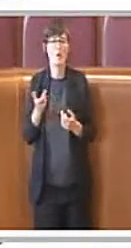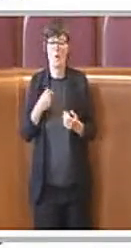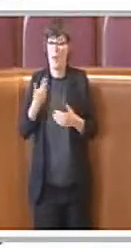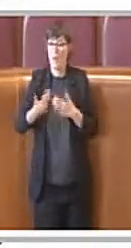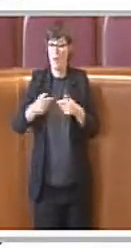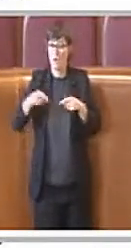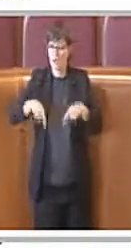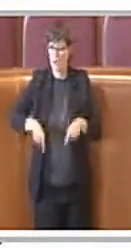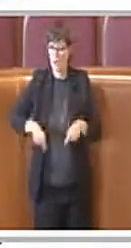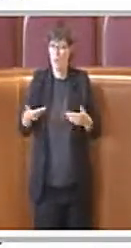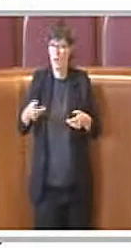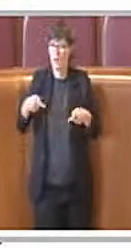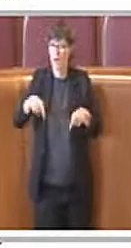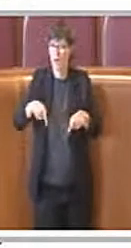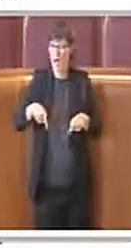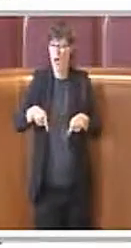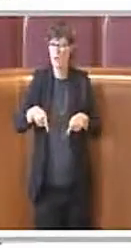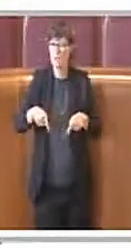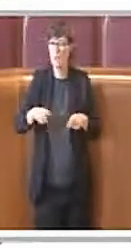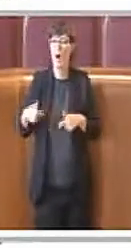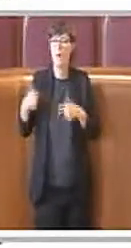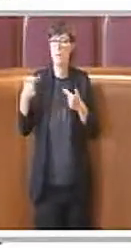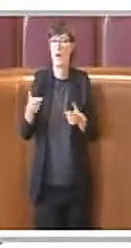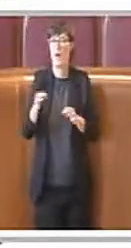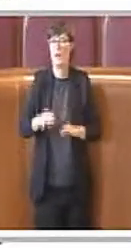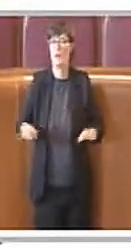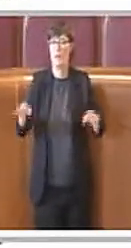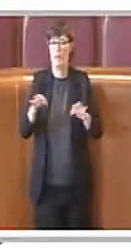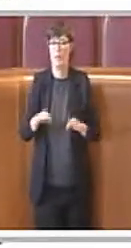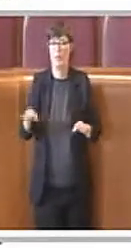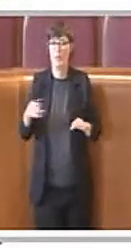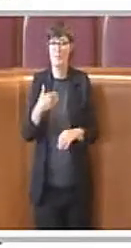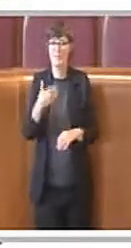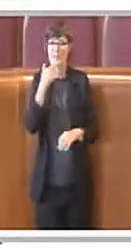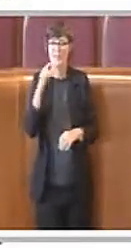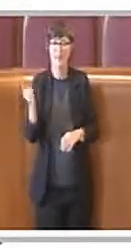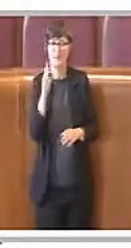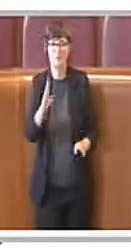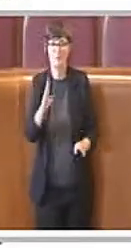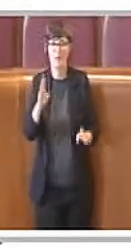procedure previste dall'attuale regolamento del Consiglio. Grazie a tutti per l'attenzione.